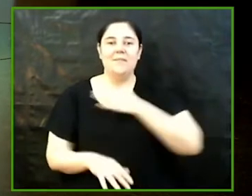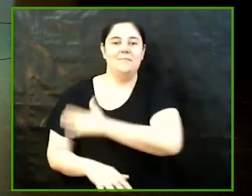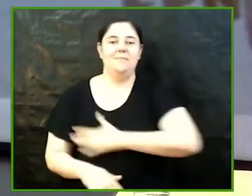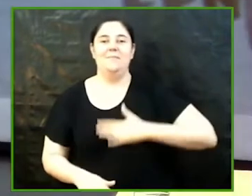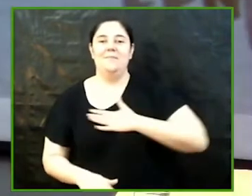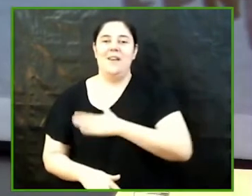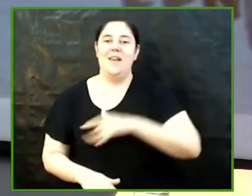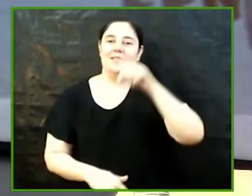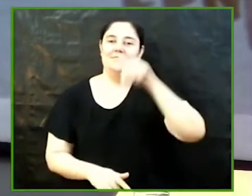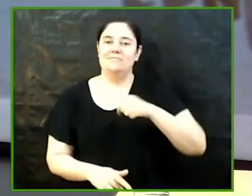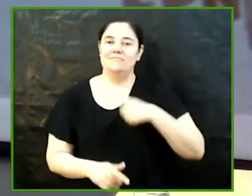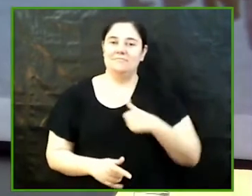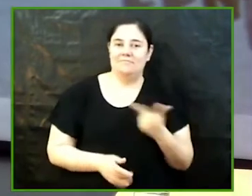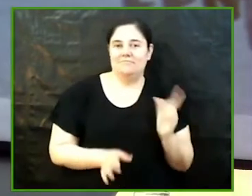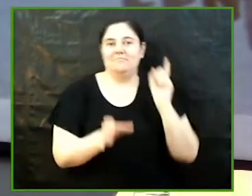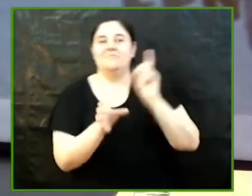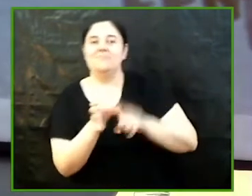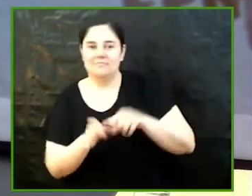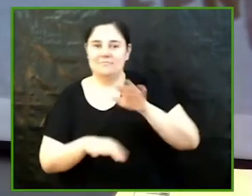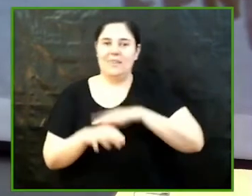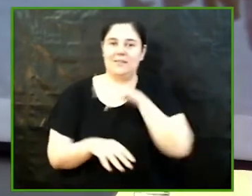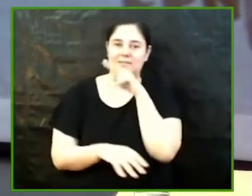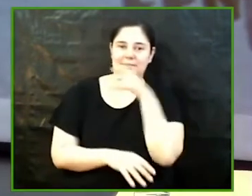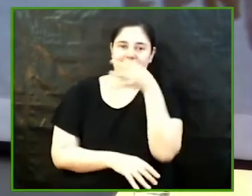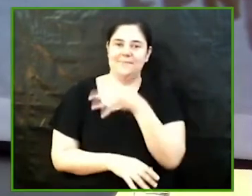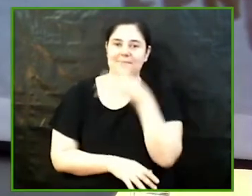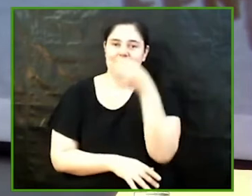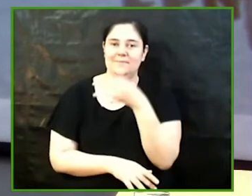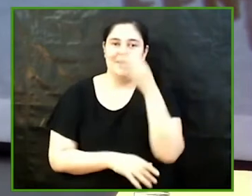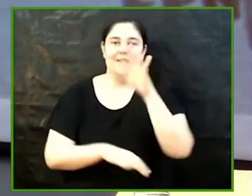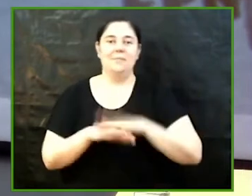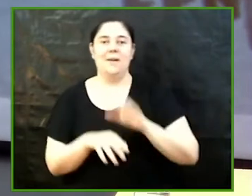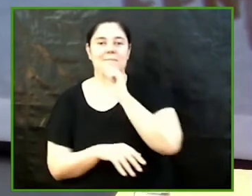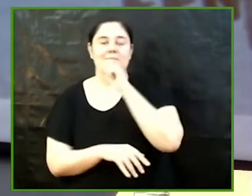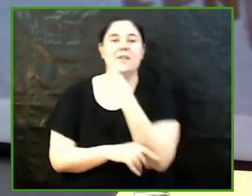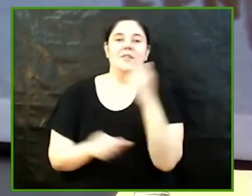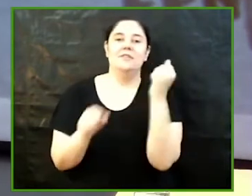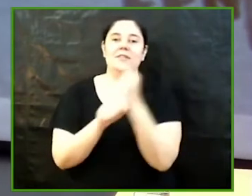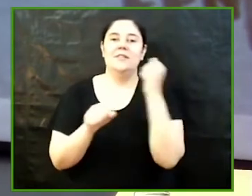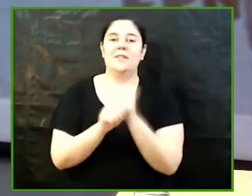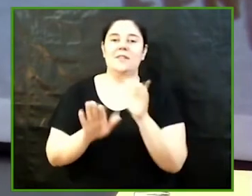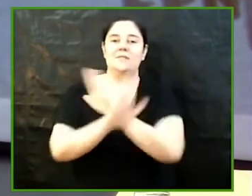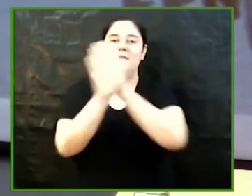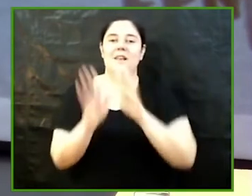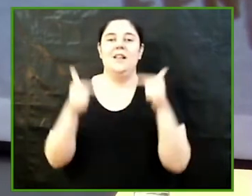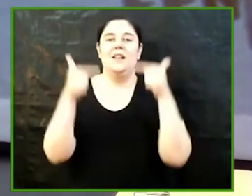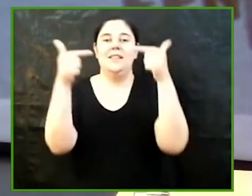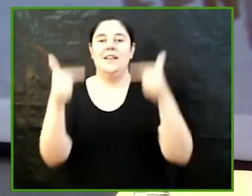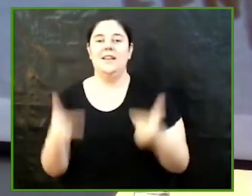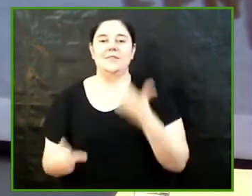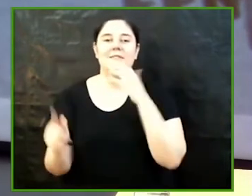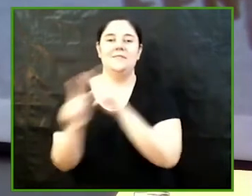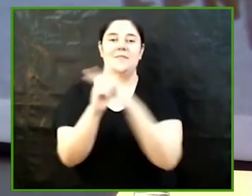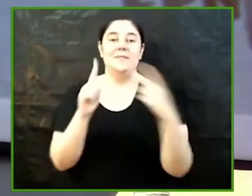acte de lliurament dels premis a millor treball de fi de grau en perspectiva de gènere, ja que evidencia el